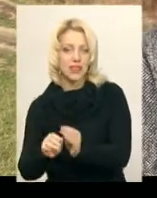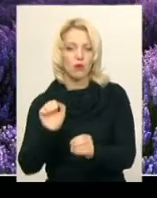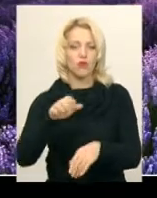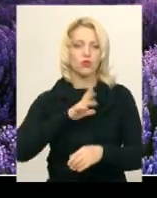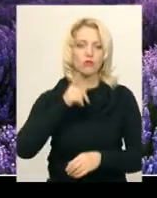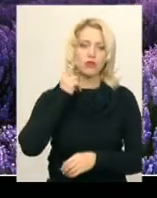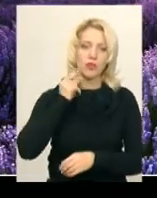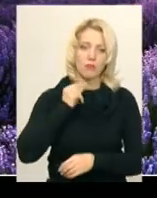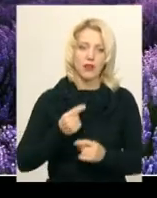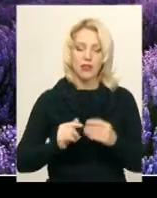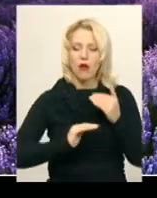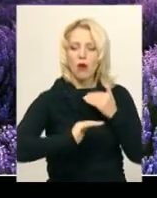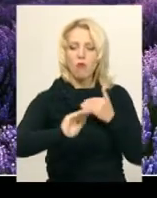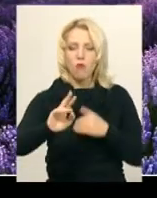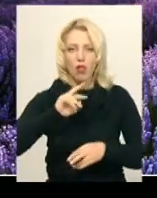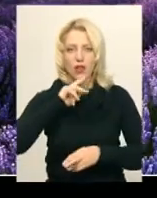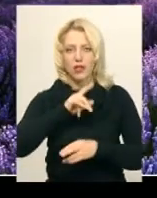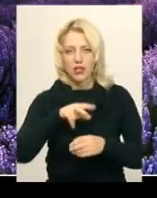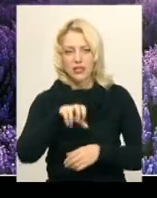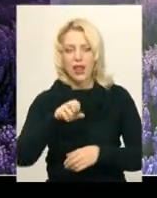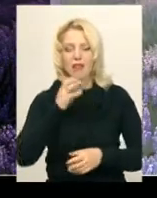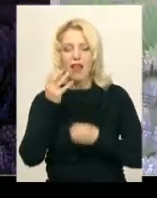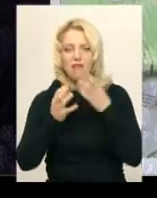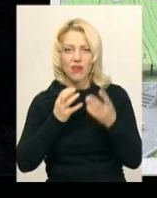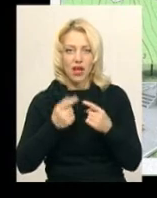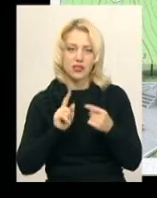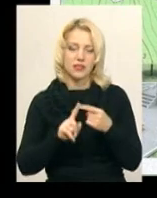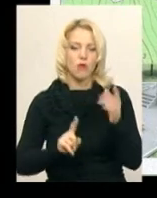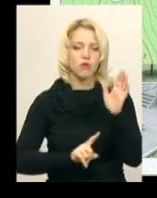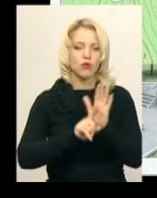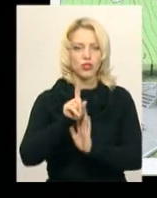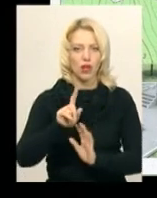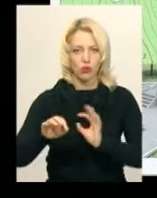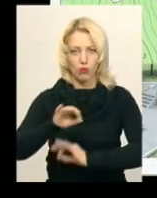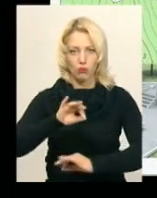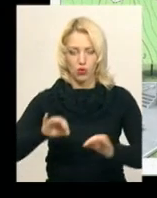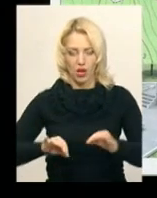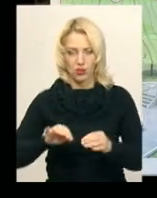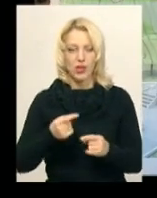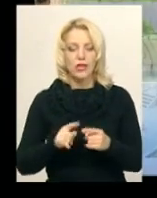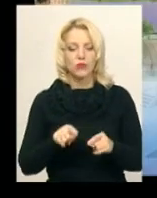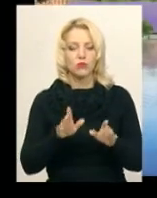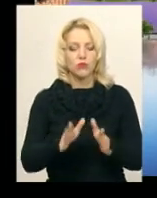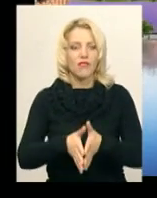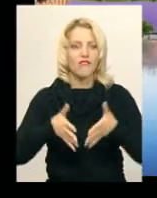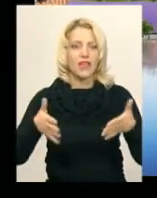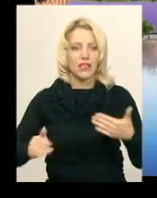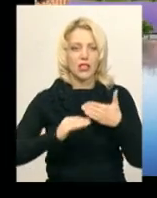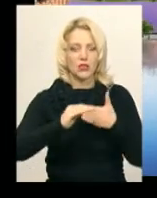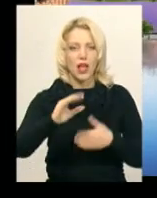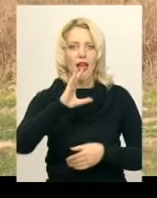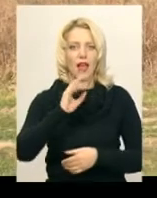Поле лікарської лаванди – початок великого проєкту, каже працівник міської ради Вадим Рудніцький. За його словами, тут буде велика зона для